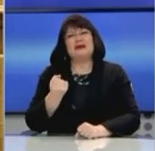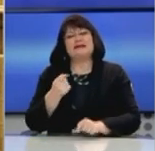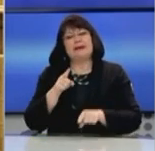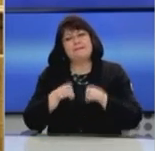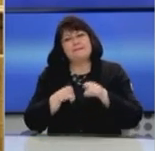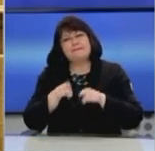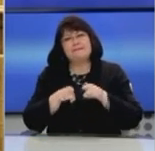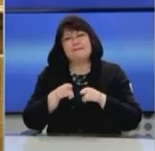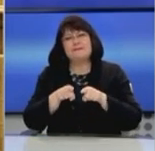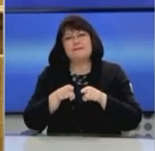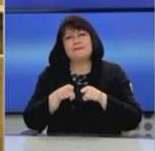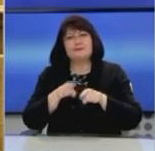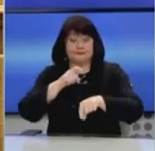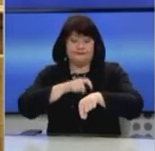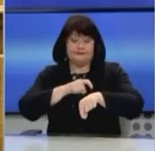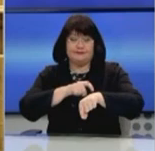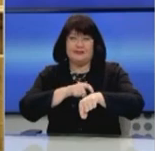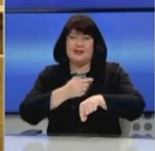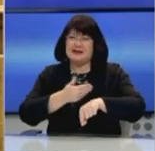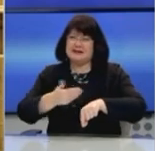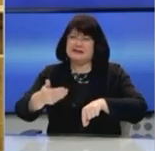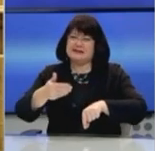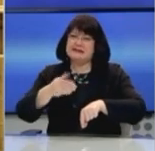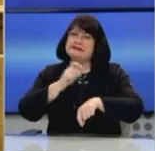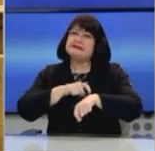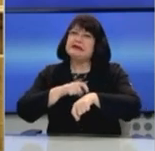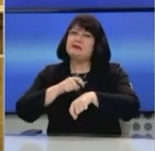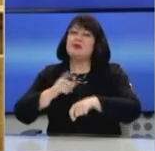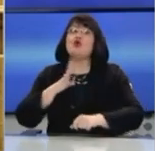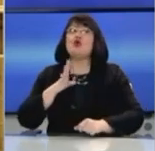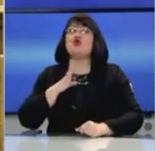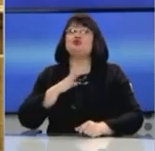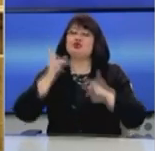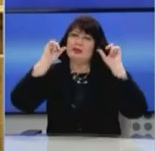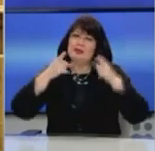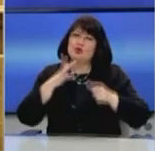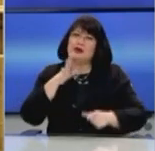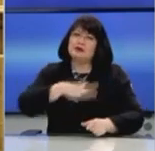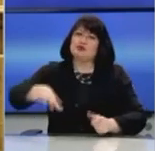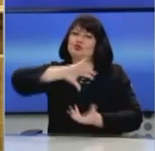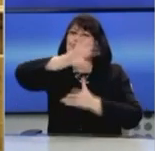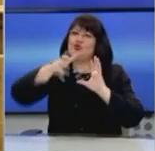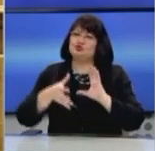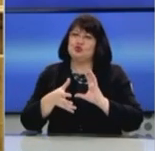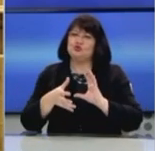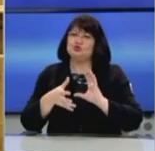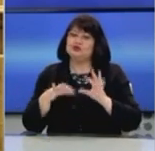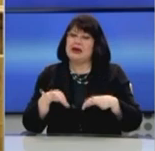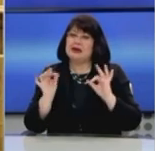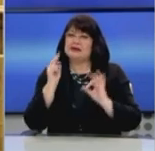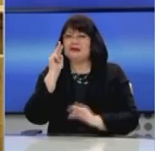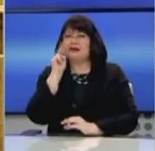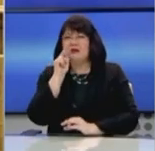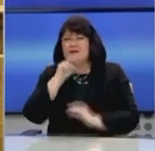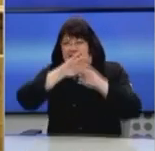κάποιες χρονικές στιγμές που ο κόσμος, ο δημοκρατικός κόσμος παγκοσμίως, άρχισε να